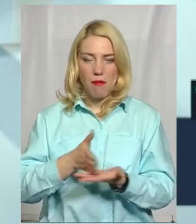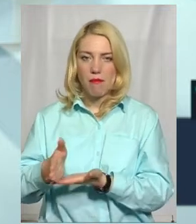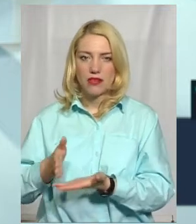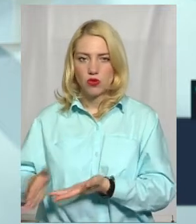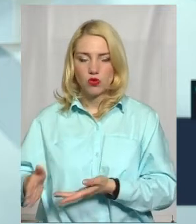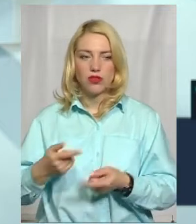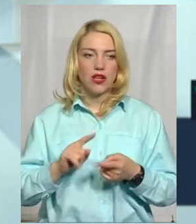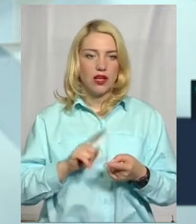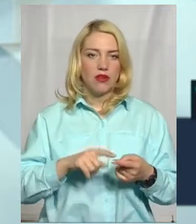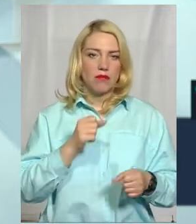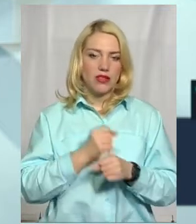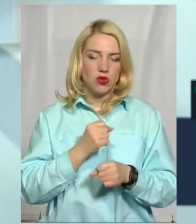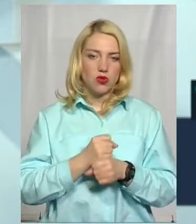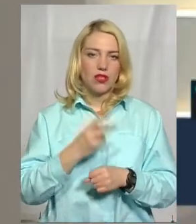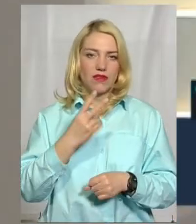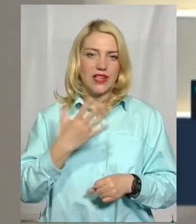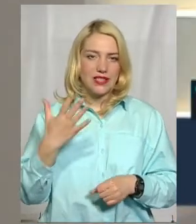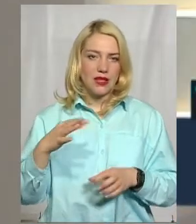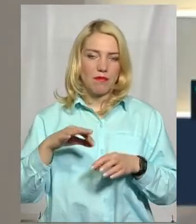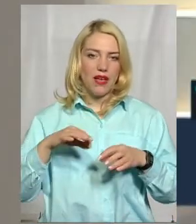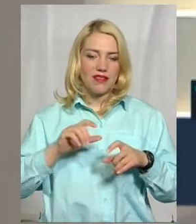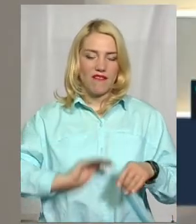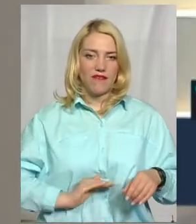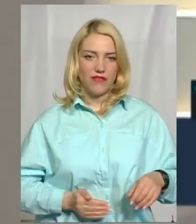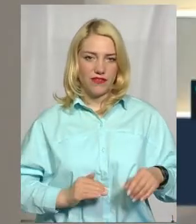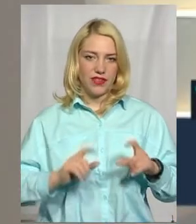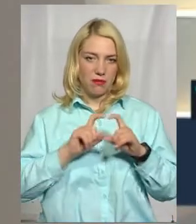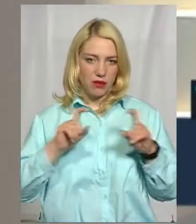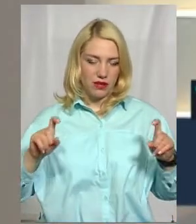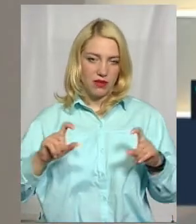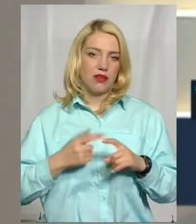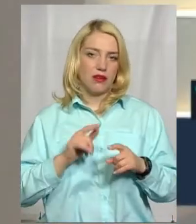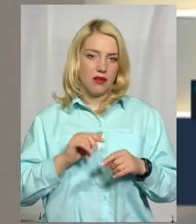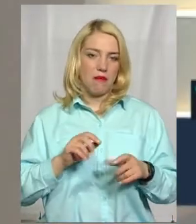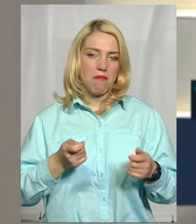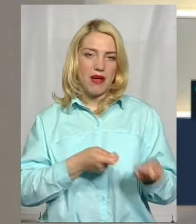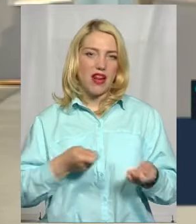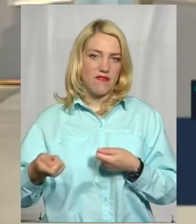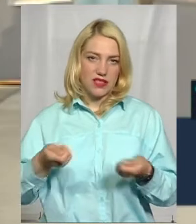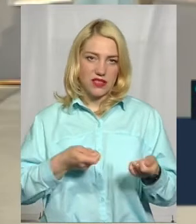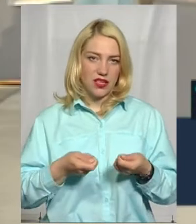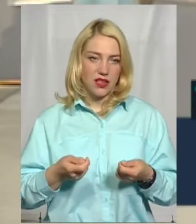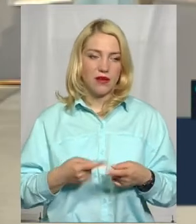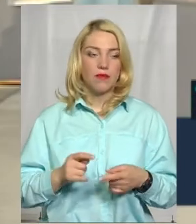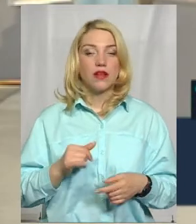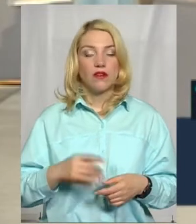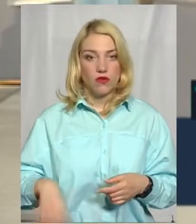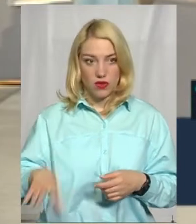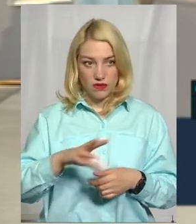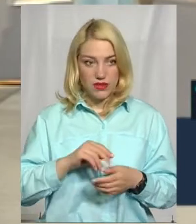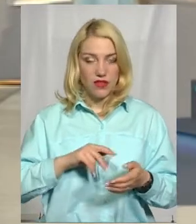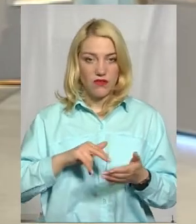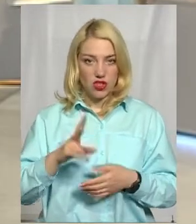працюють 25 перевізників. Це все приватні перевізники? Це всі приватні перевізники, так. Вони усі відновили роботу?